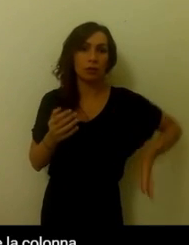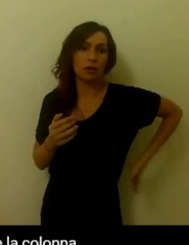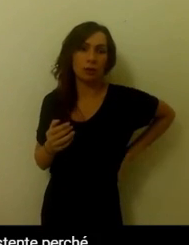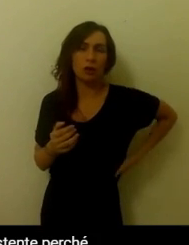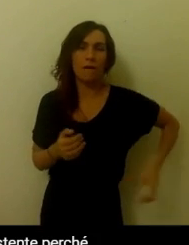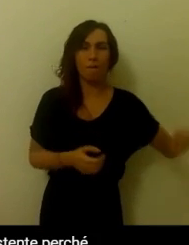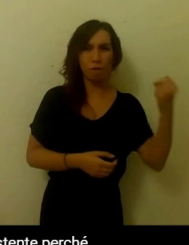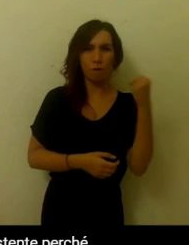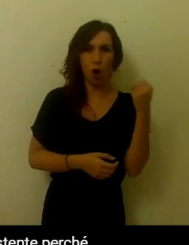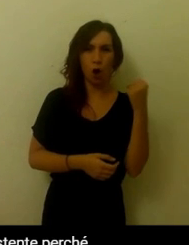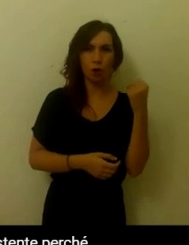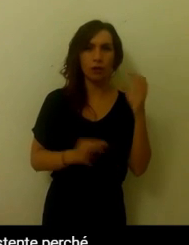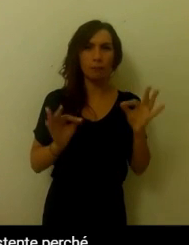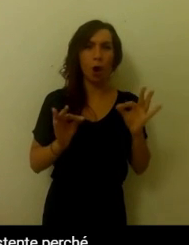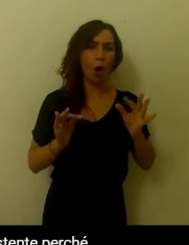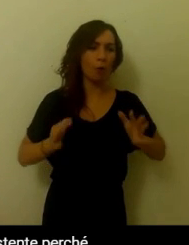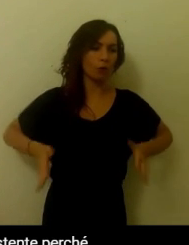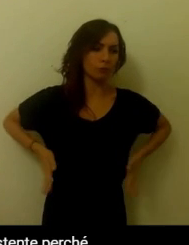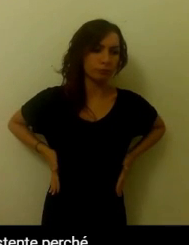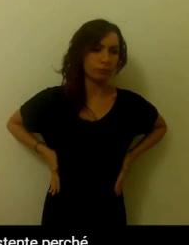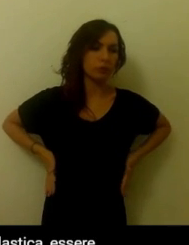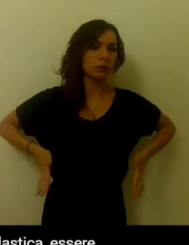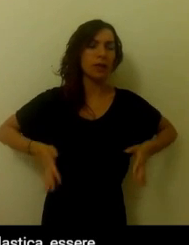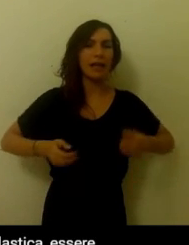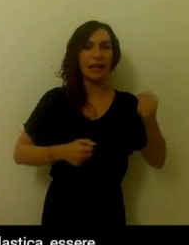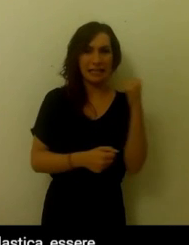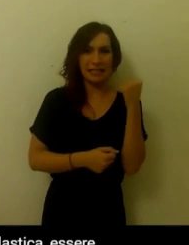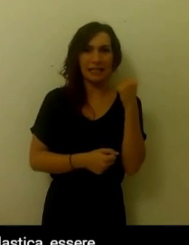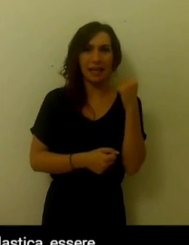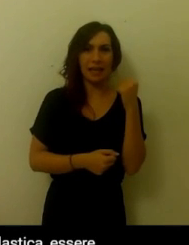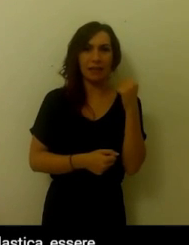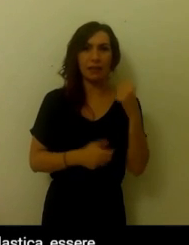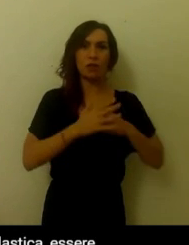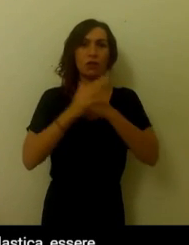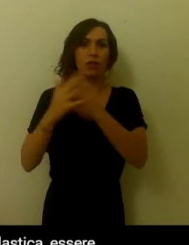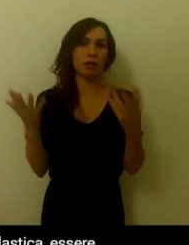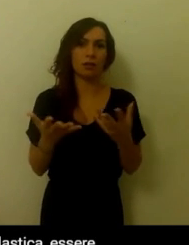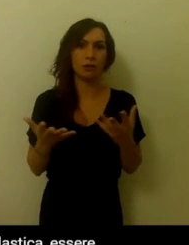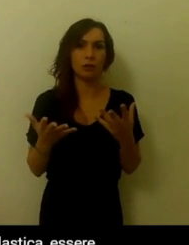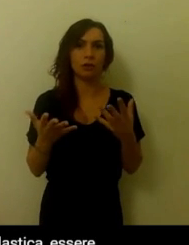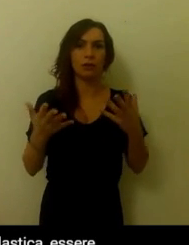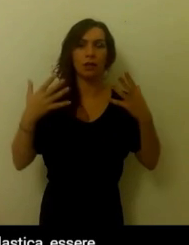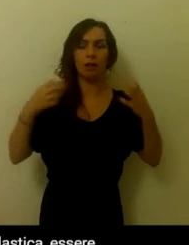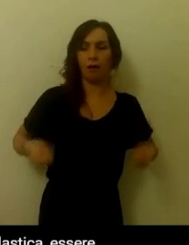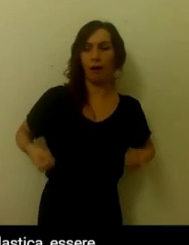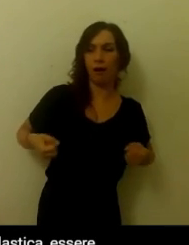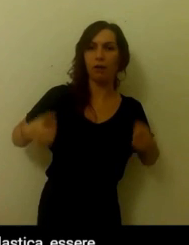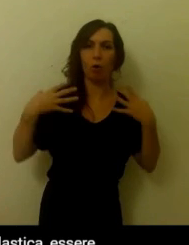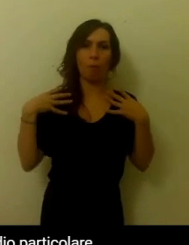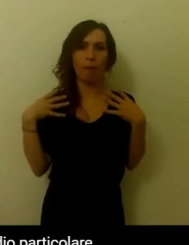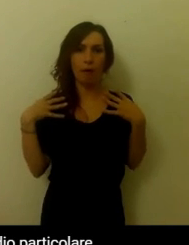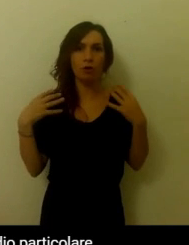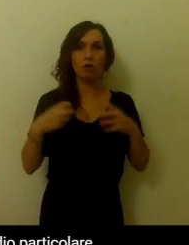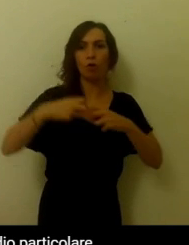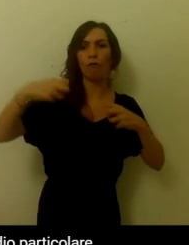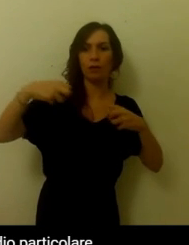La colonna poi è la struttura più meravigliosamente resistente perché riesce a sostenere il carico, essere snodata, essere elastica, essere